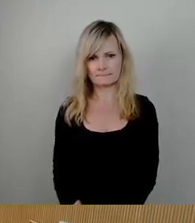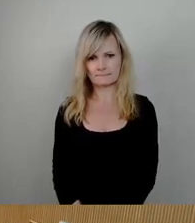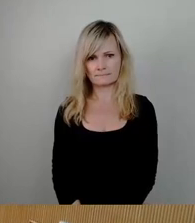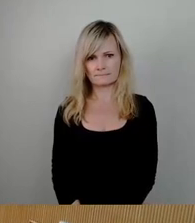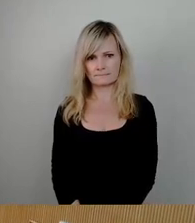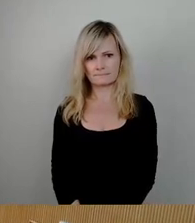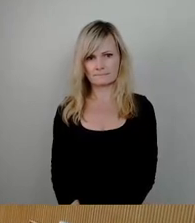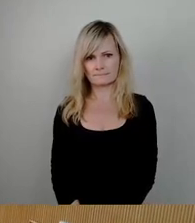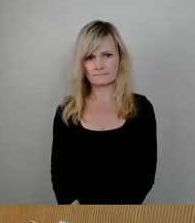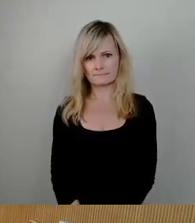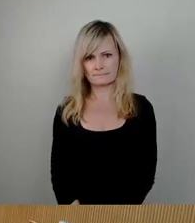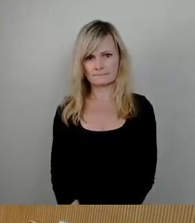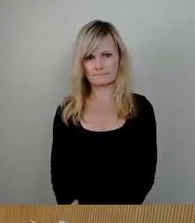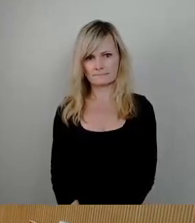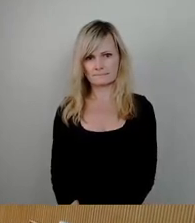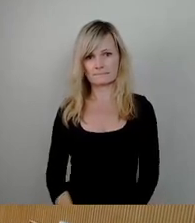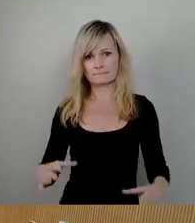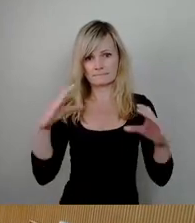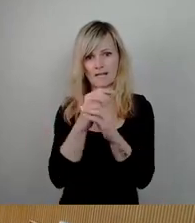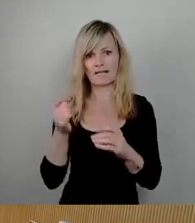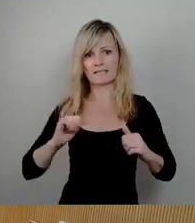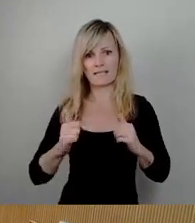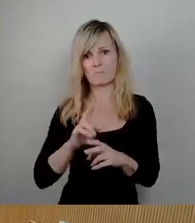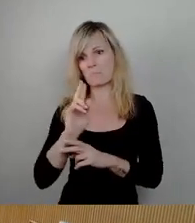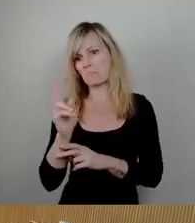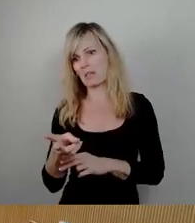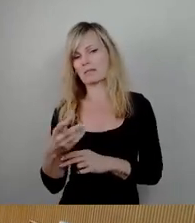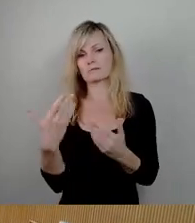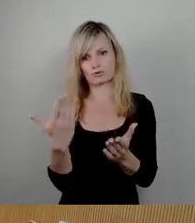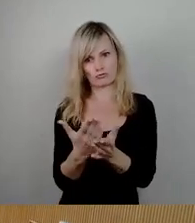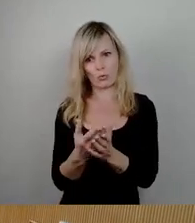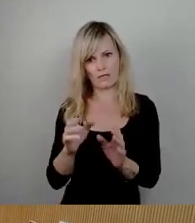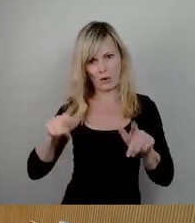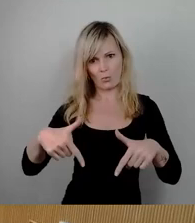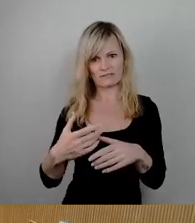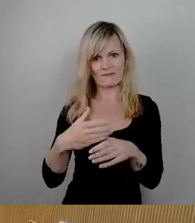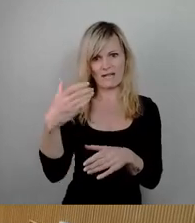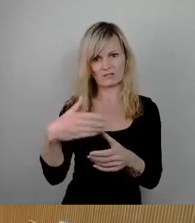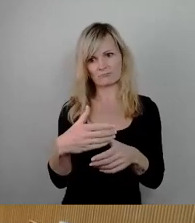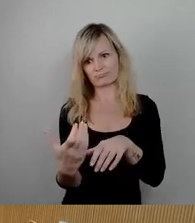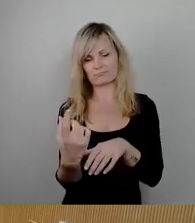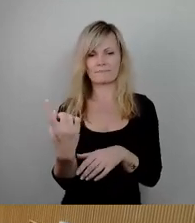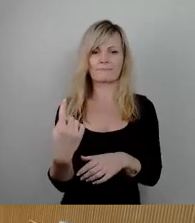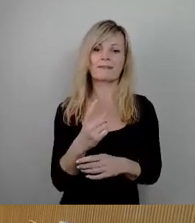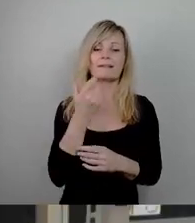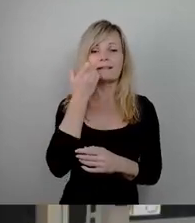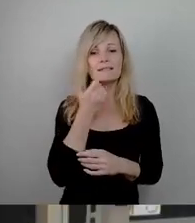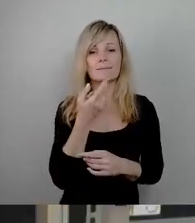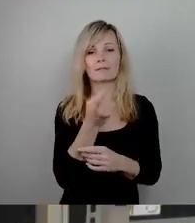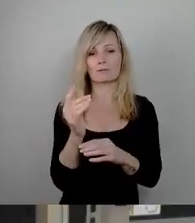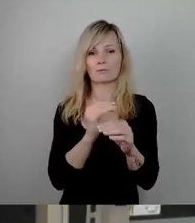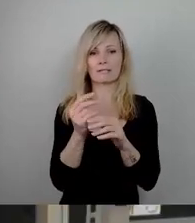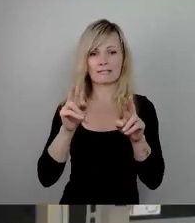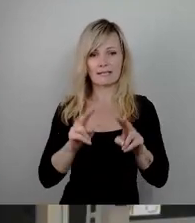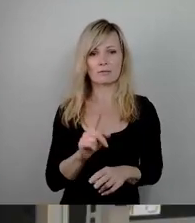Randale im Nachtleben, sehr geehrter Herr erster Bürgermeister, liebe Kolleginnen und Kollegen, zu fortgeschrittener